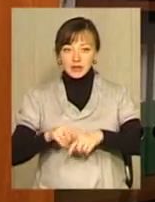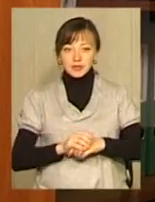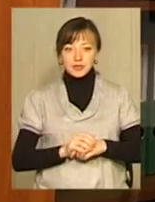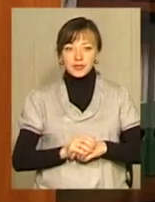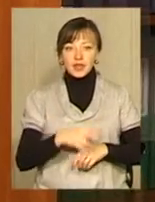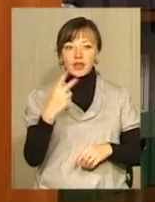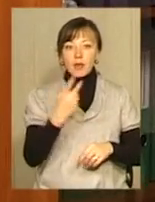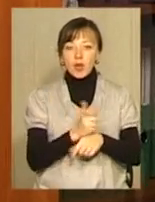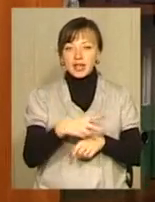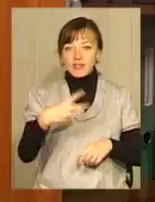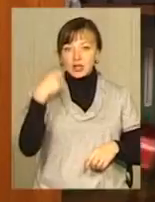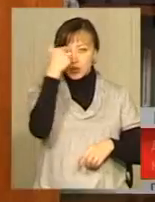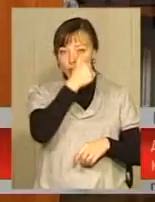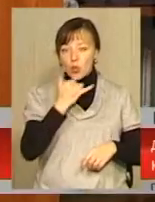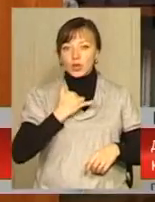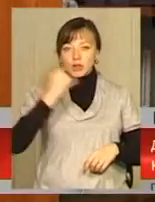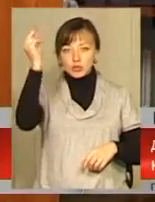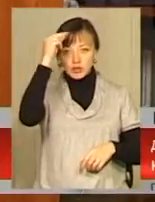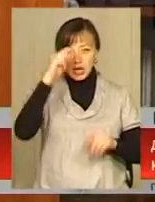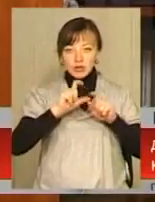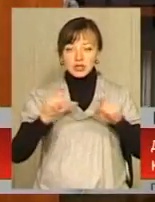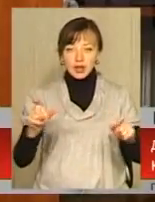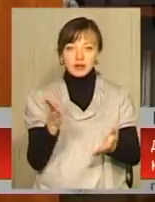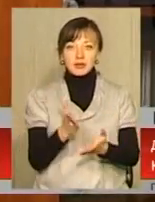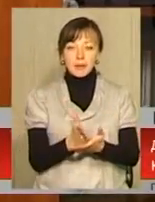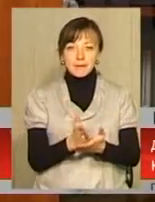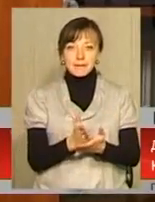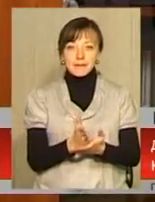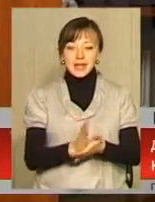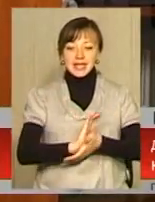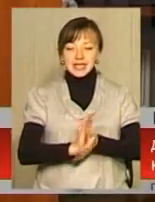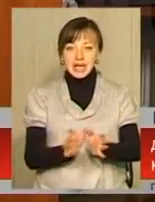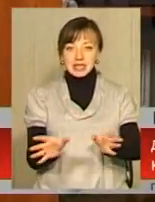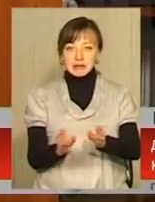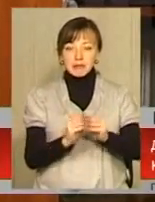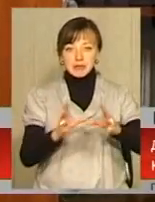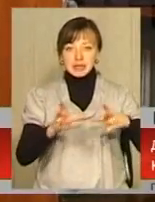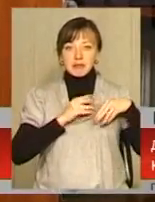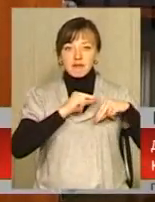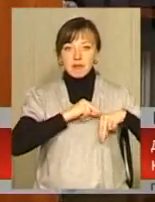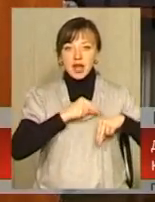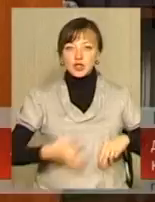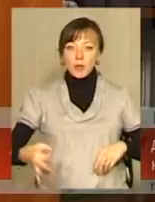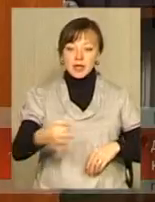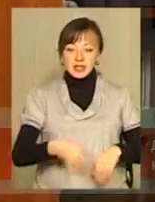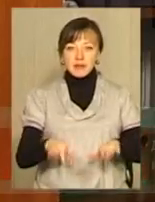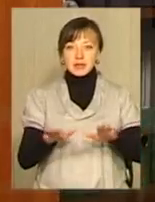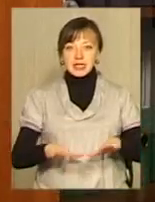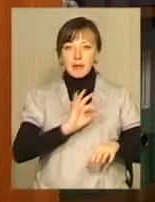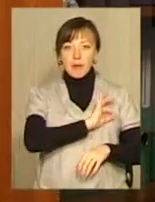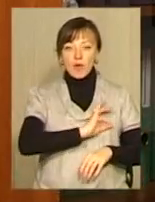Понад 20 років в нашому навчальному закладі здійснюється тісна співпраця з обласними і місцевими